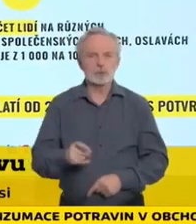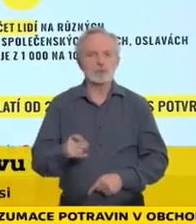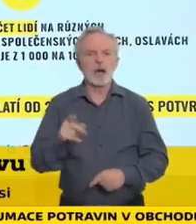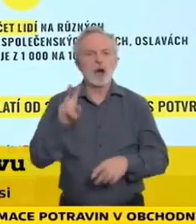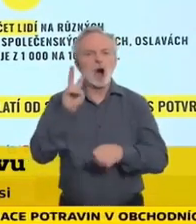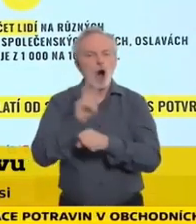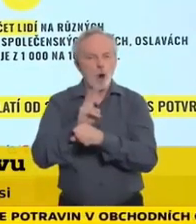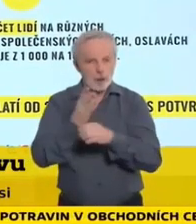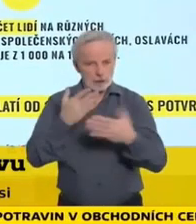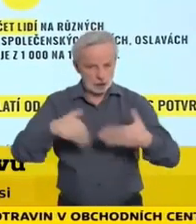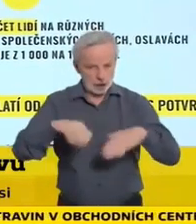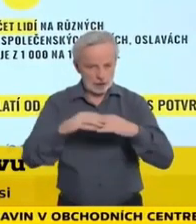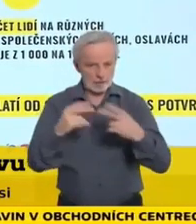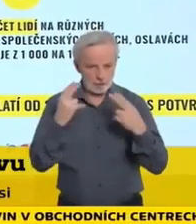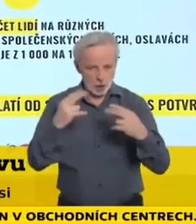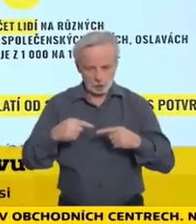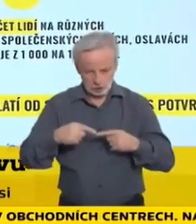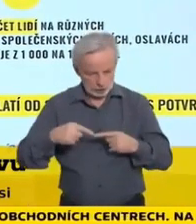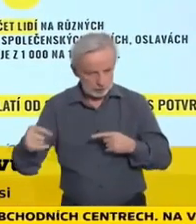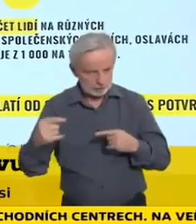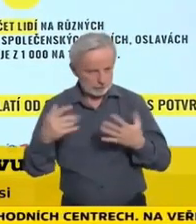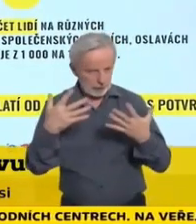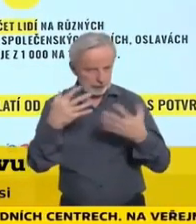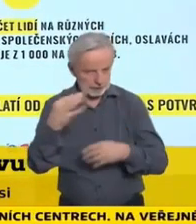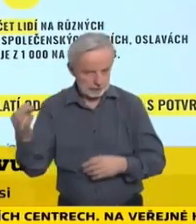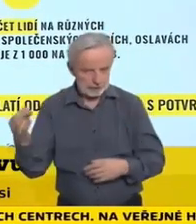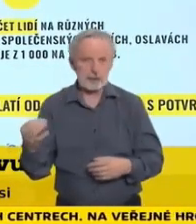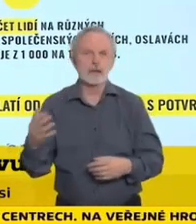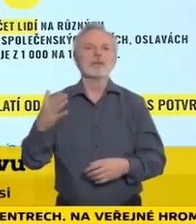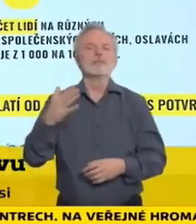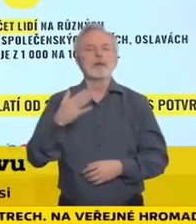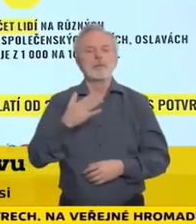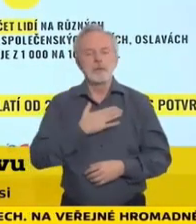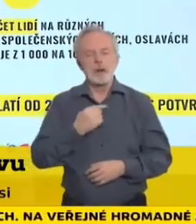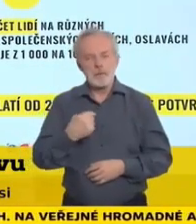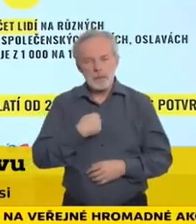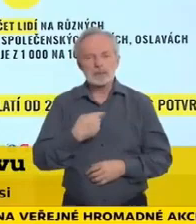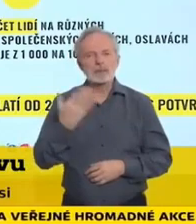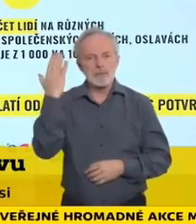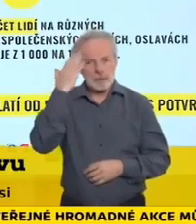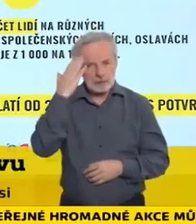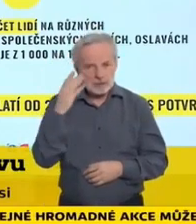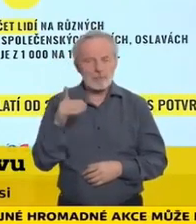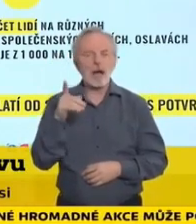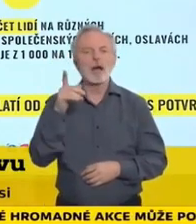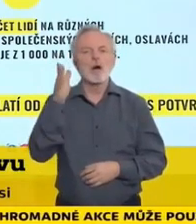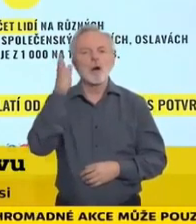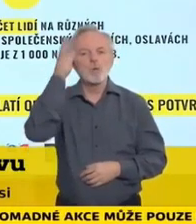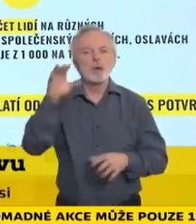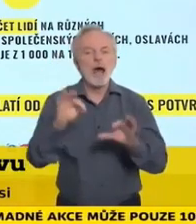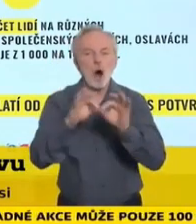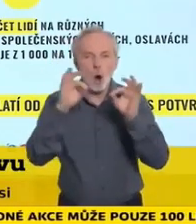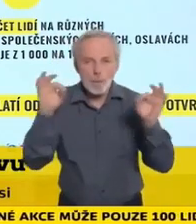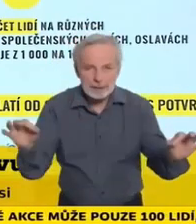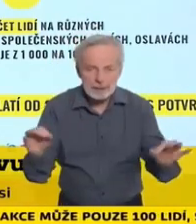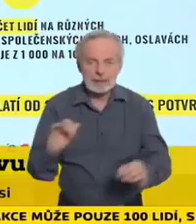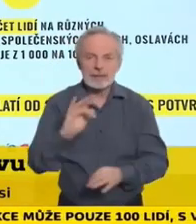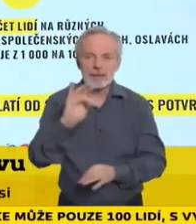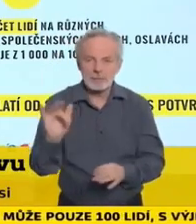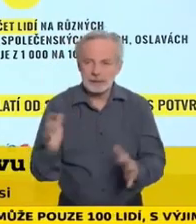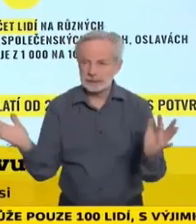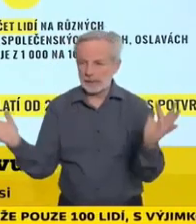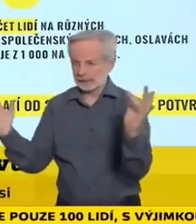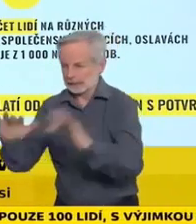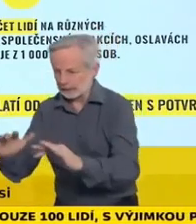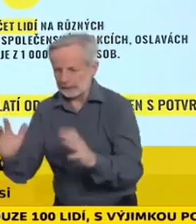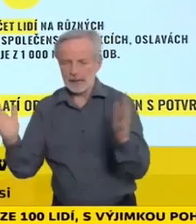která byla teď zavedena, která z našeho pohledu cílí na ta místa, kde je největší riziko přenosu, kde se